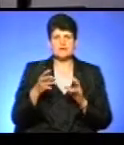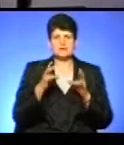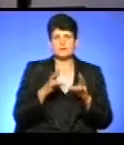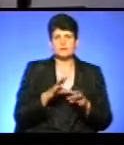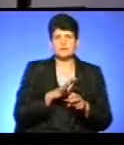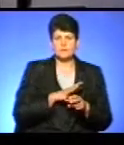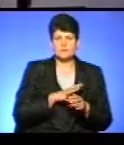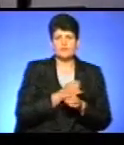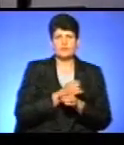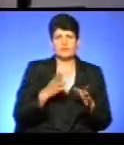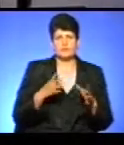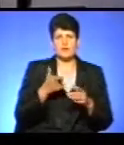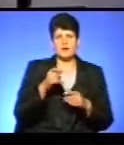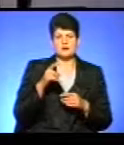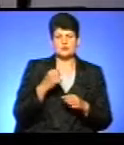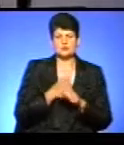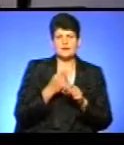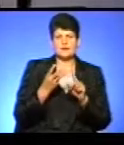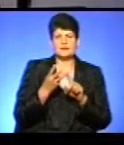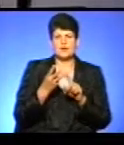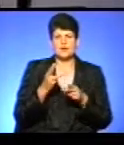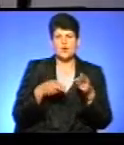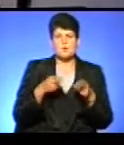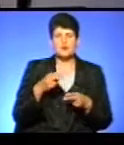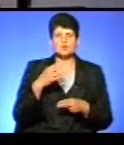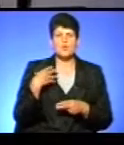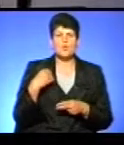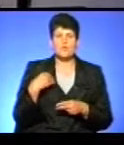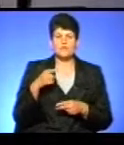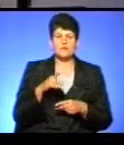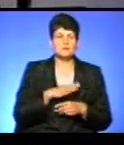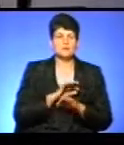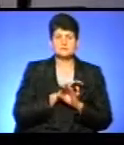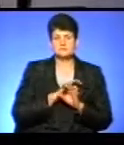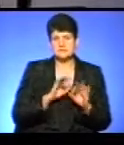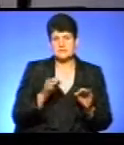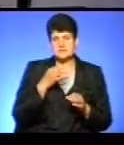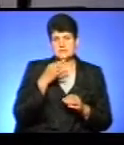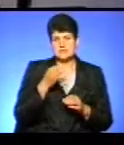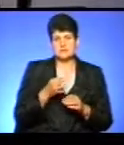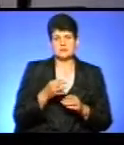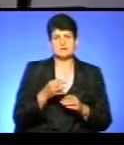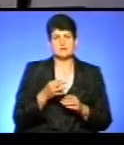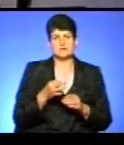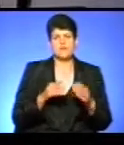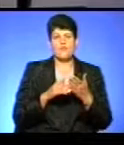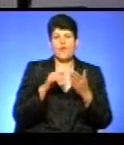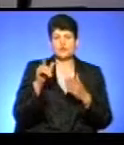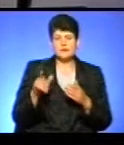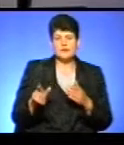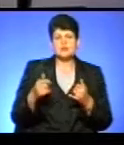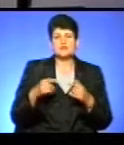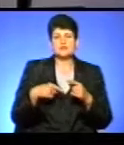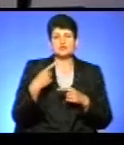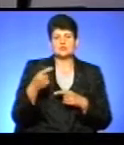під час вибуху газу у Тернополі, зробили третю операцію у Львові. Вона прийшла успішно, каже волонтер Богдан Кіндій. Наступного тижня